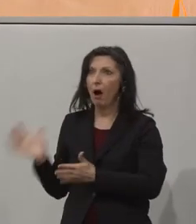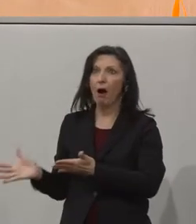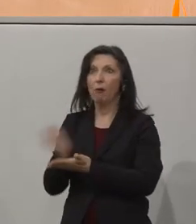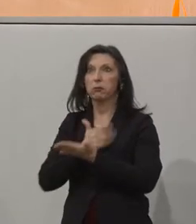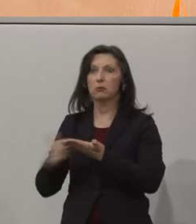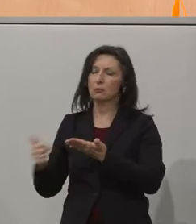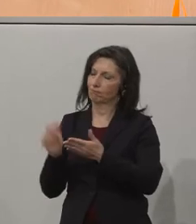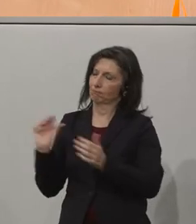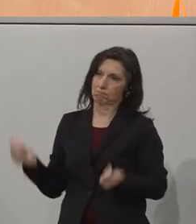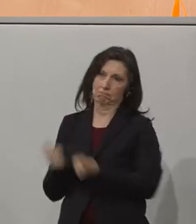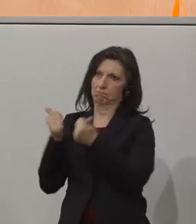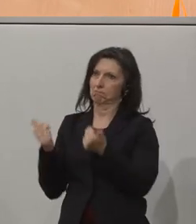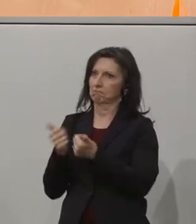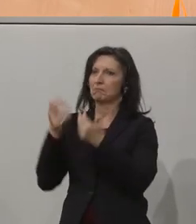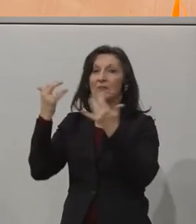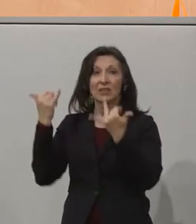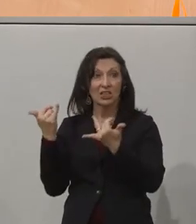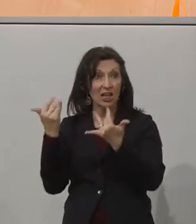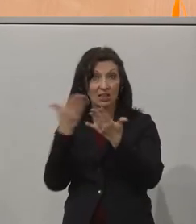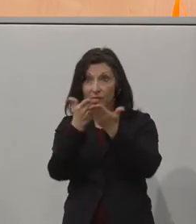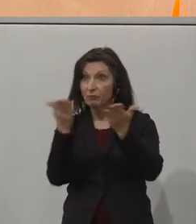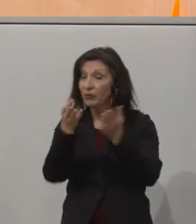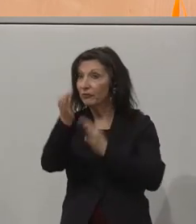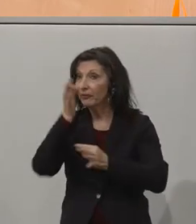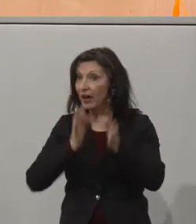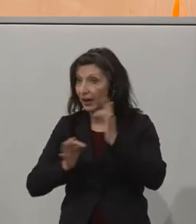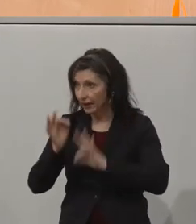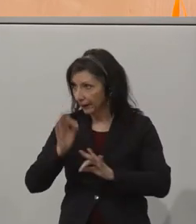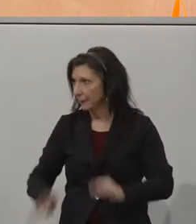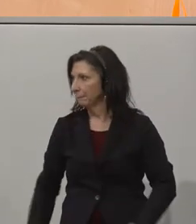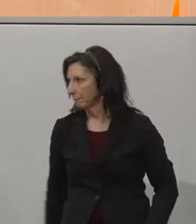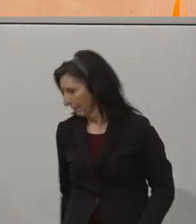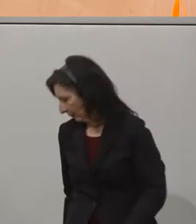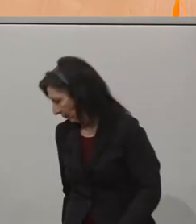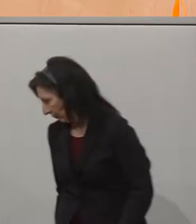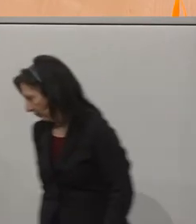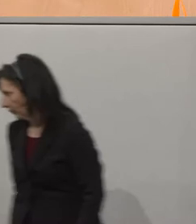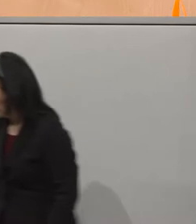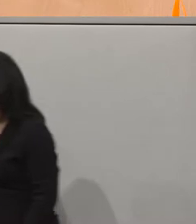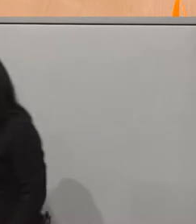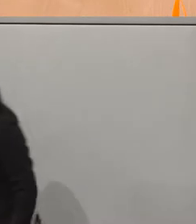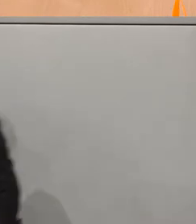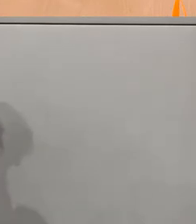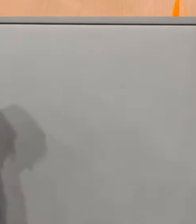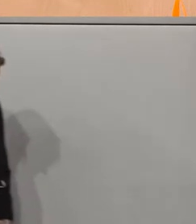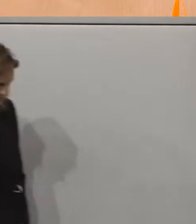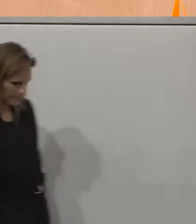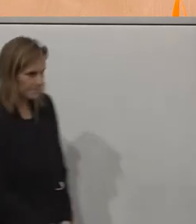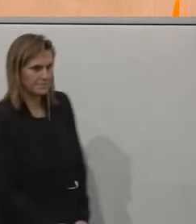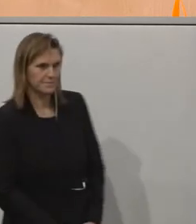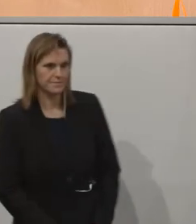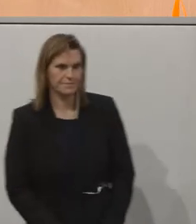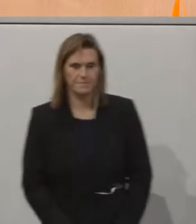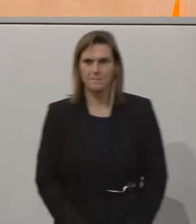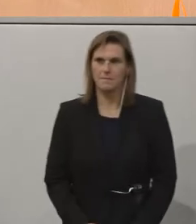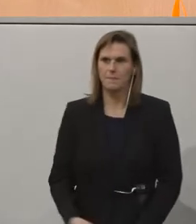German. Wir freuen uns also, dass wir jetzt diese Expertise gesehen haben, wie Software funktionieren kann und wie Menschen mit Behinderung im